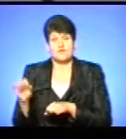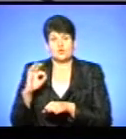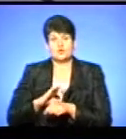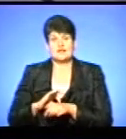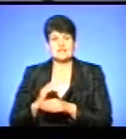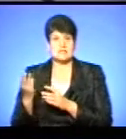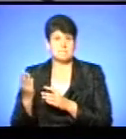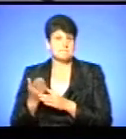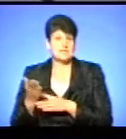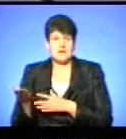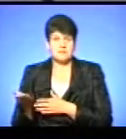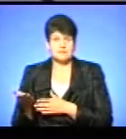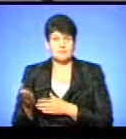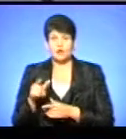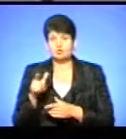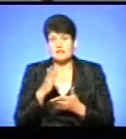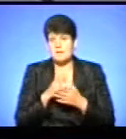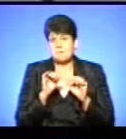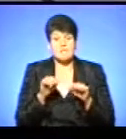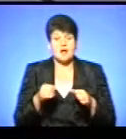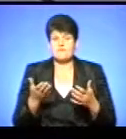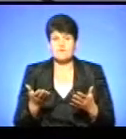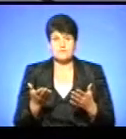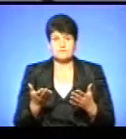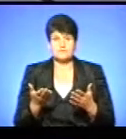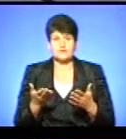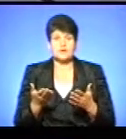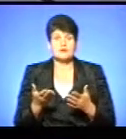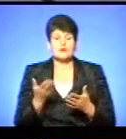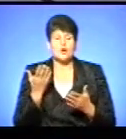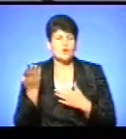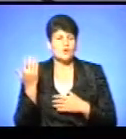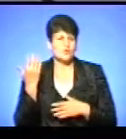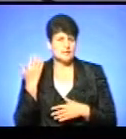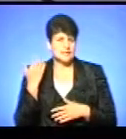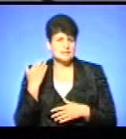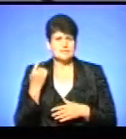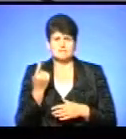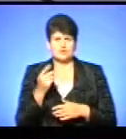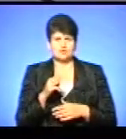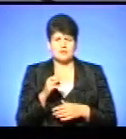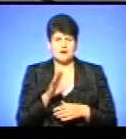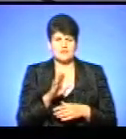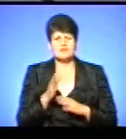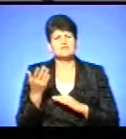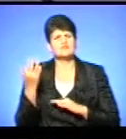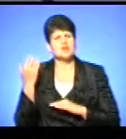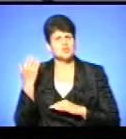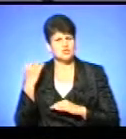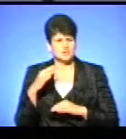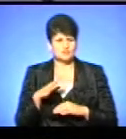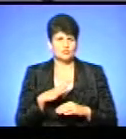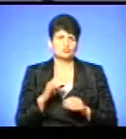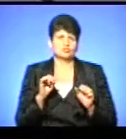пільгами. Людина вибирає, має право. В принципі, колись Це не з першого травня, це вже раніше. Це вже,